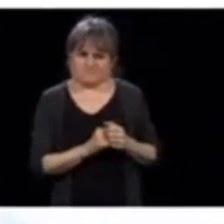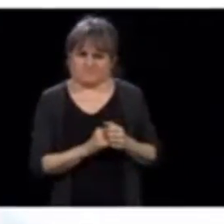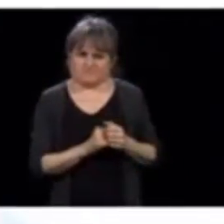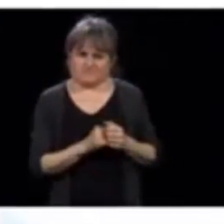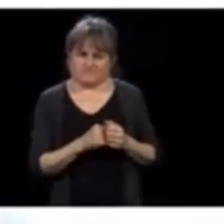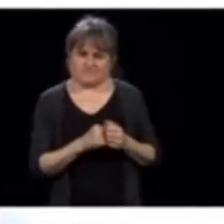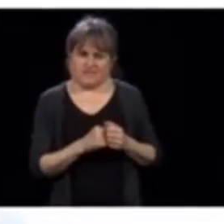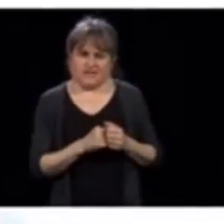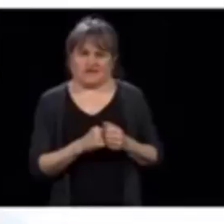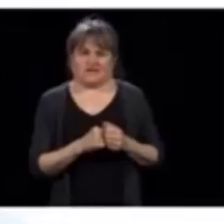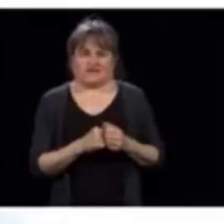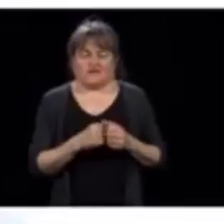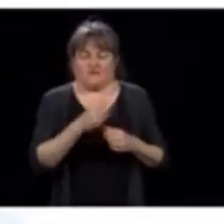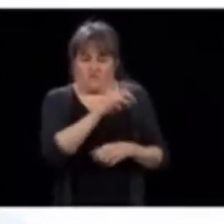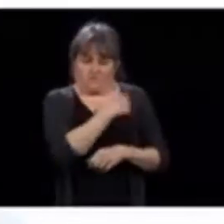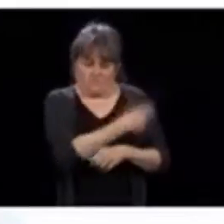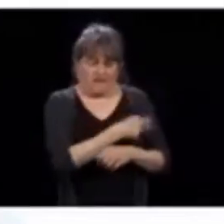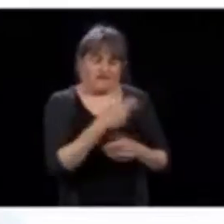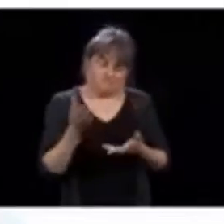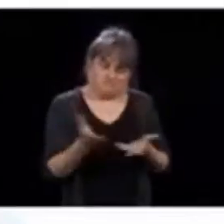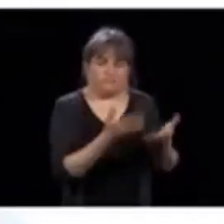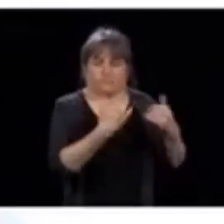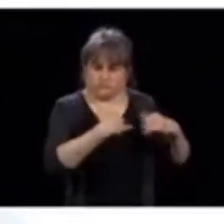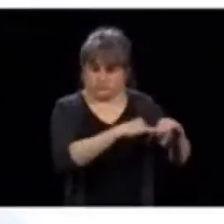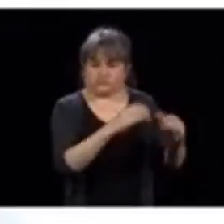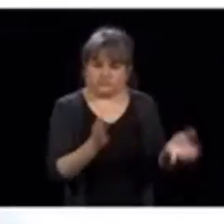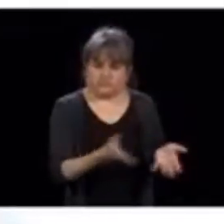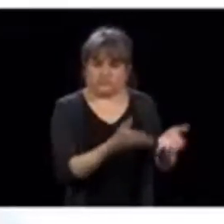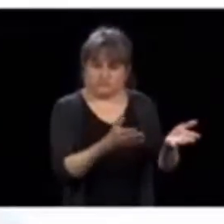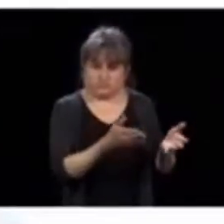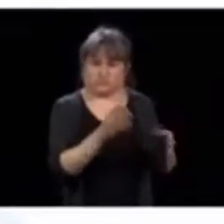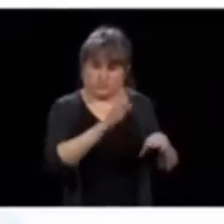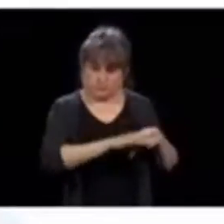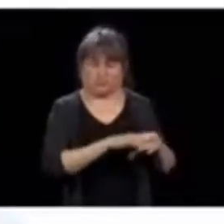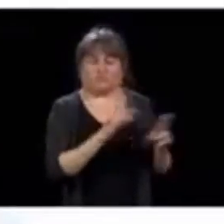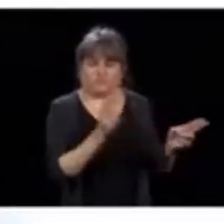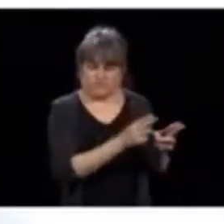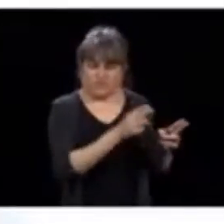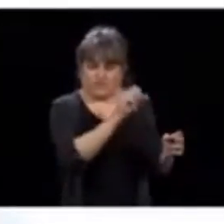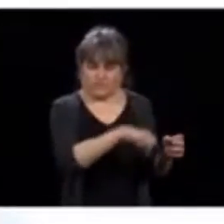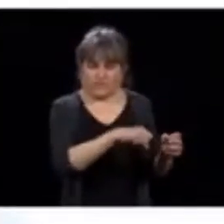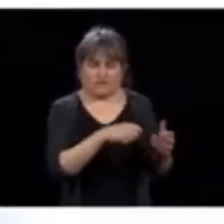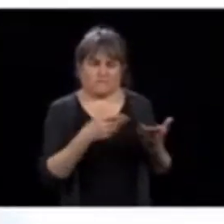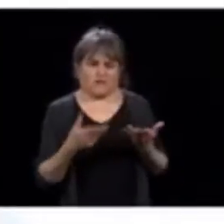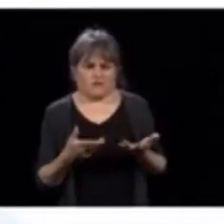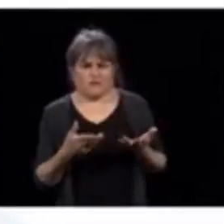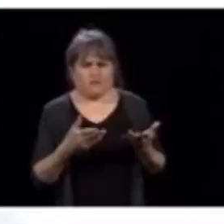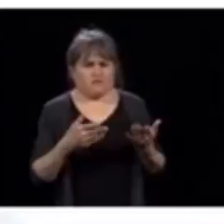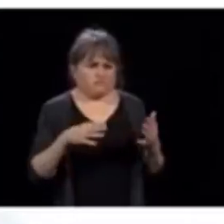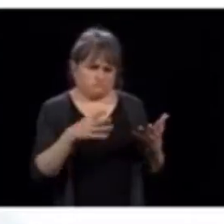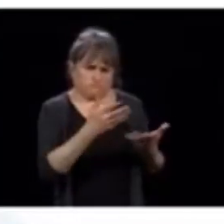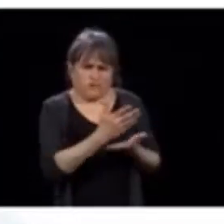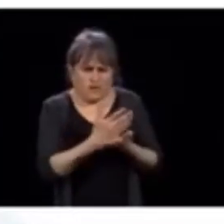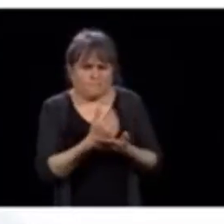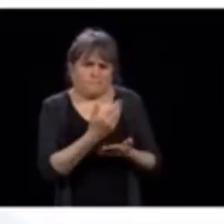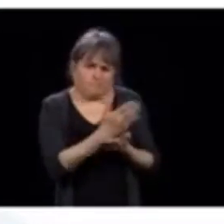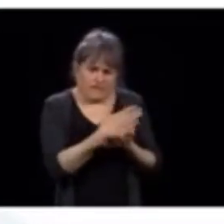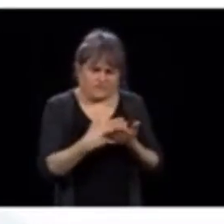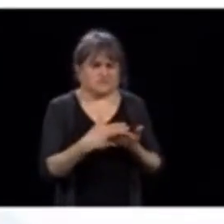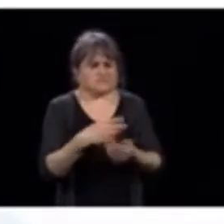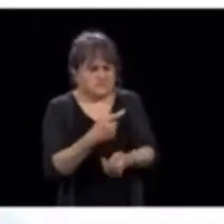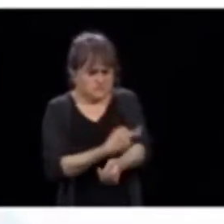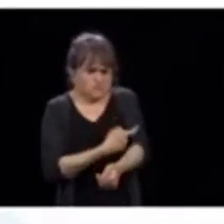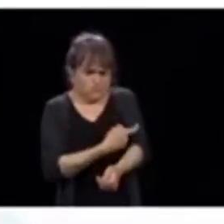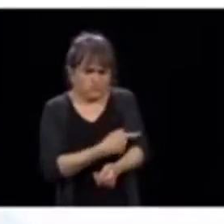donc, comme l dit le premier ministre, on garde le même niveau, mais même à ce moment d'activités en milieu